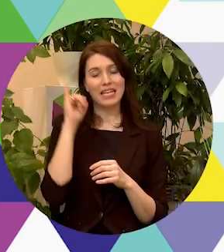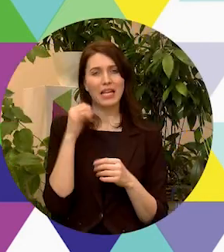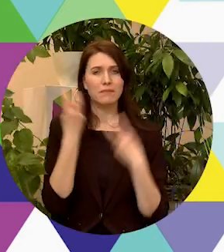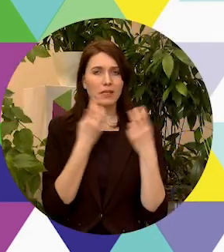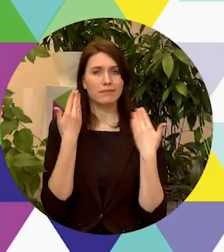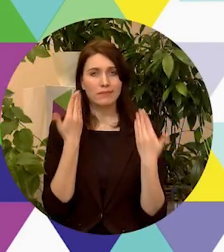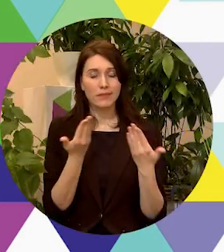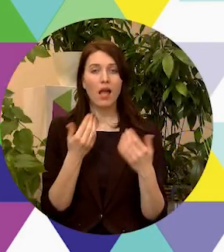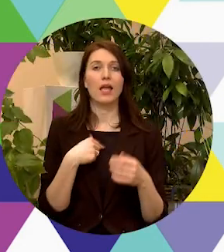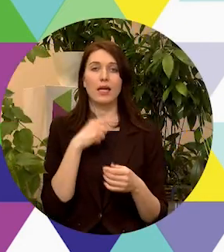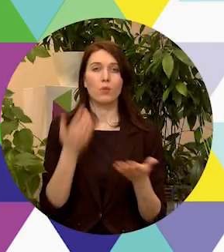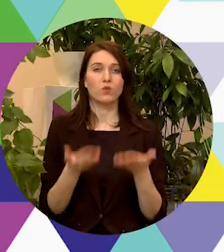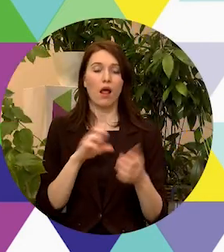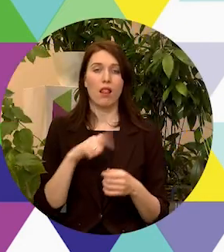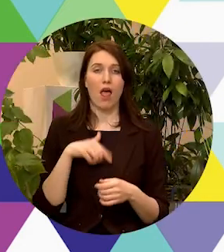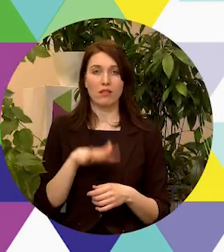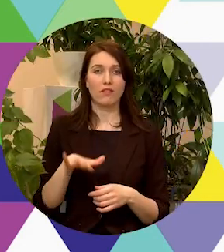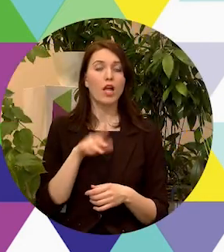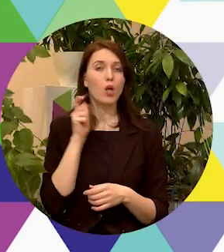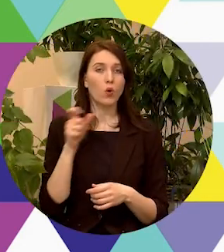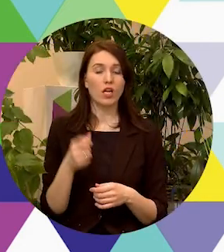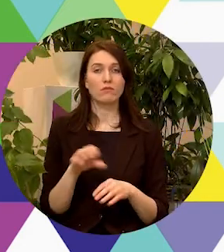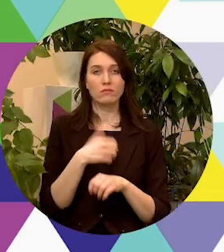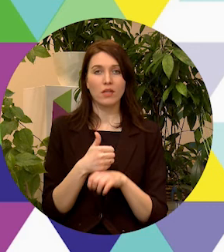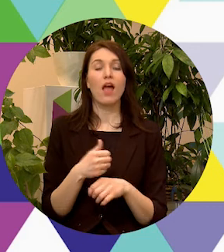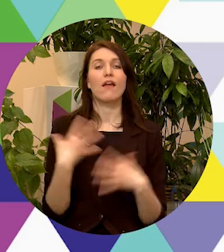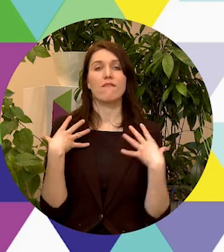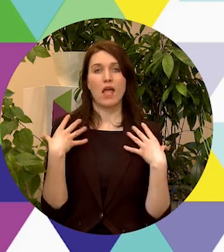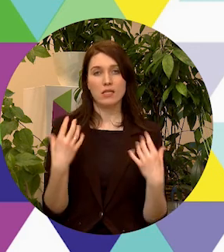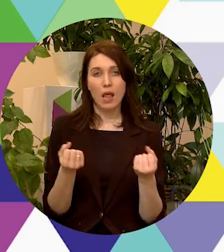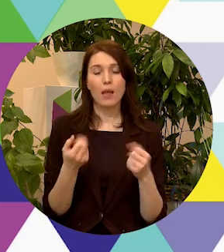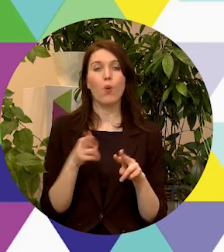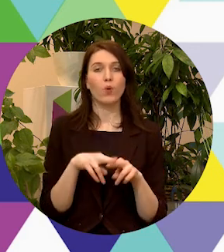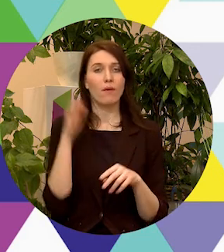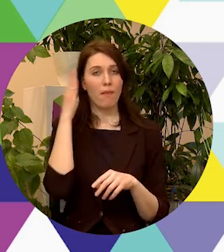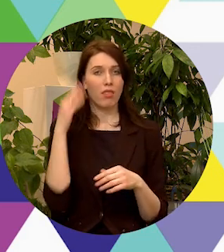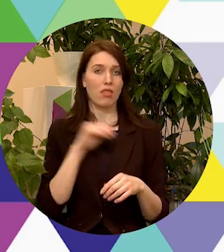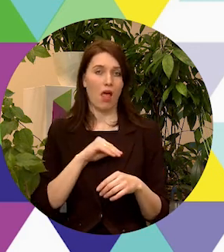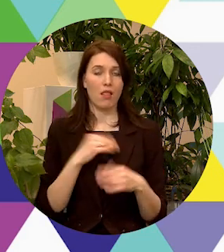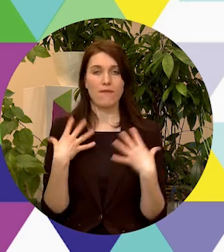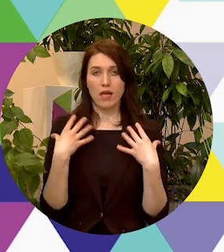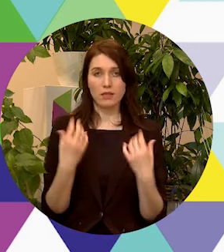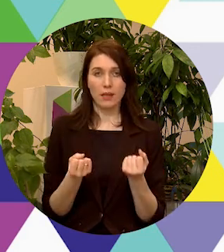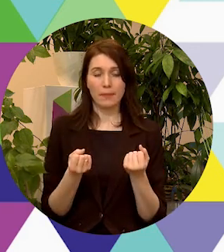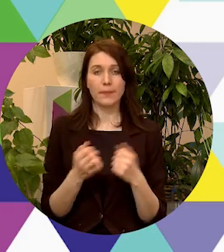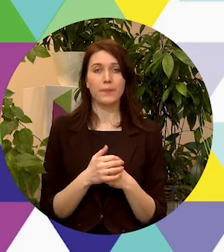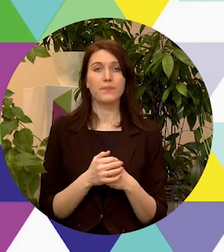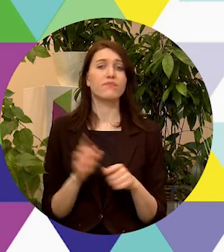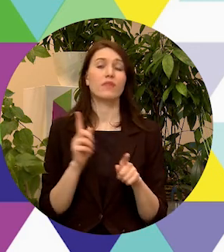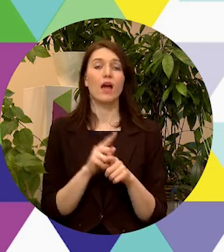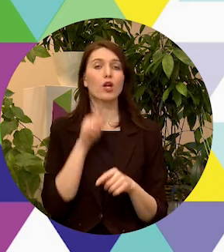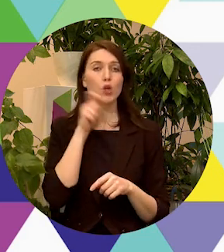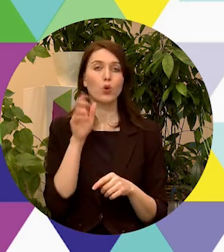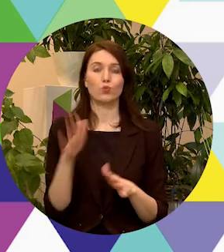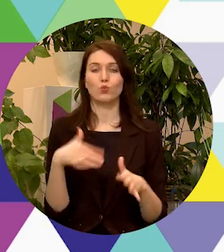akcentēt, ka Latvijā jaunieši ir prioritizējuši tēmu veselība un mentālā veselība. Noteikti